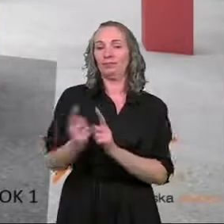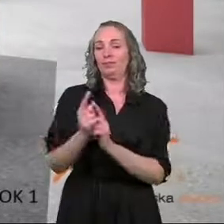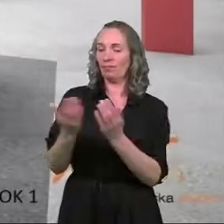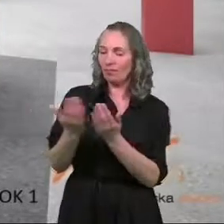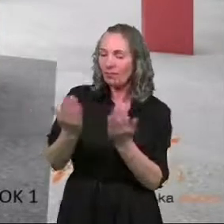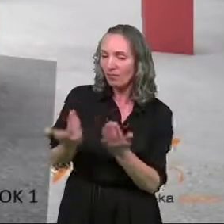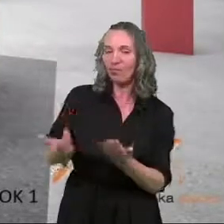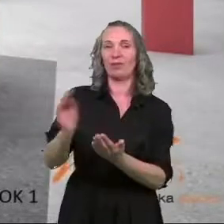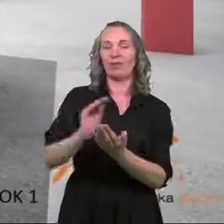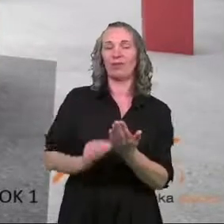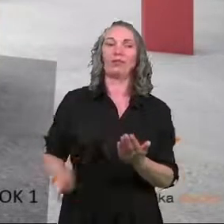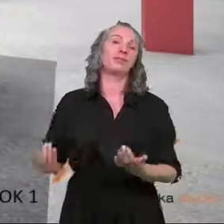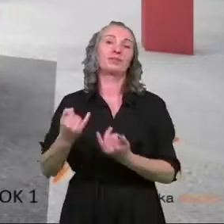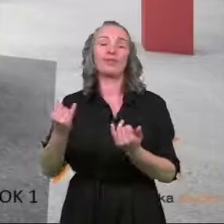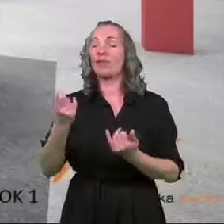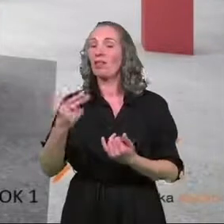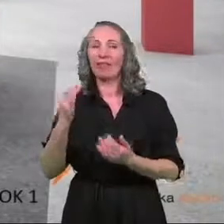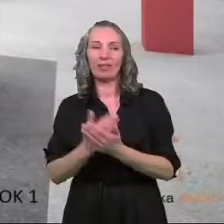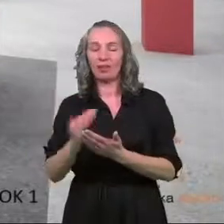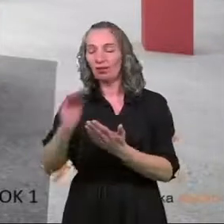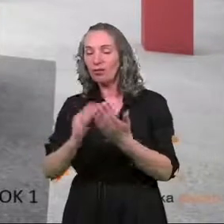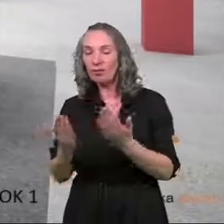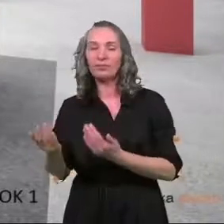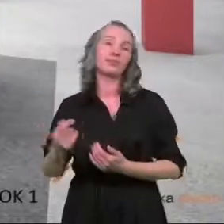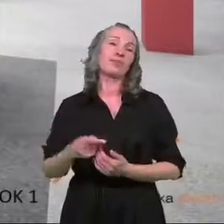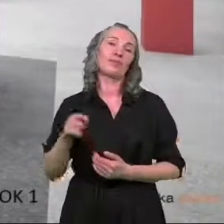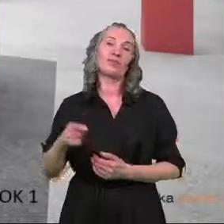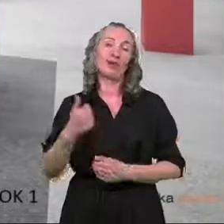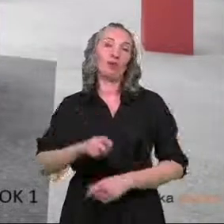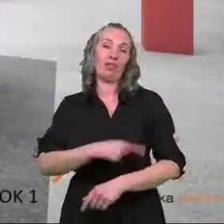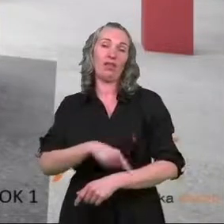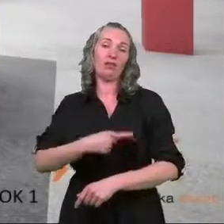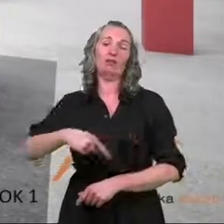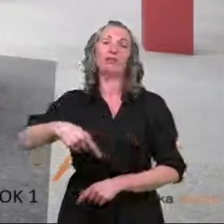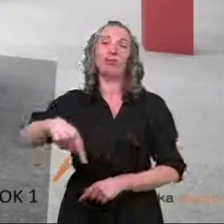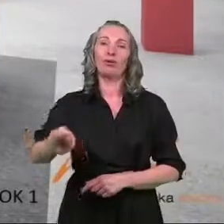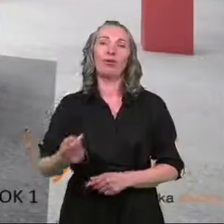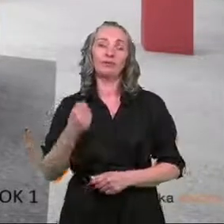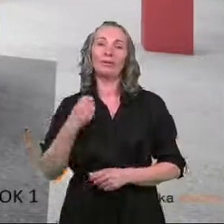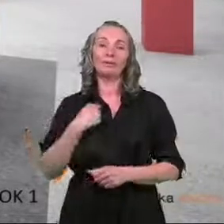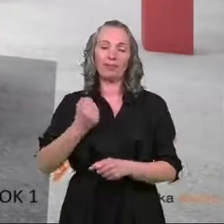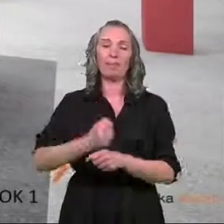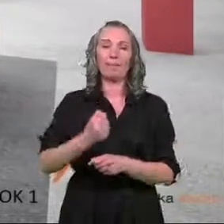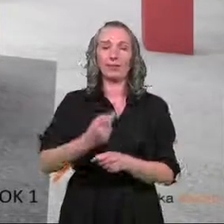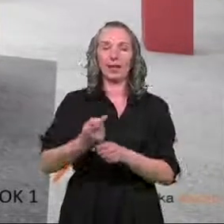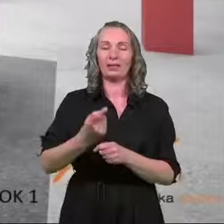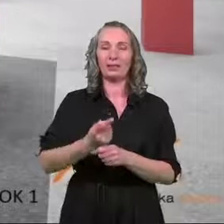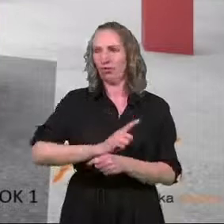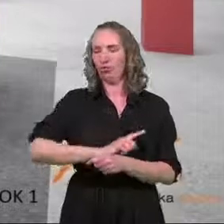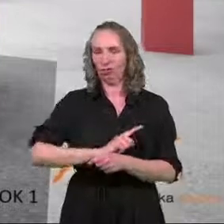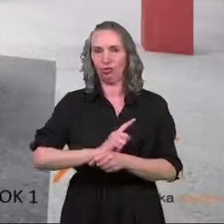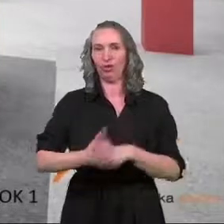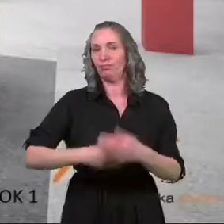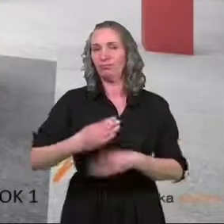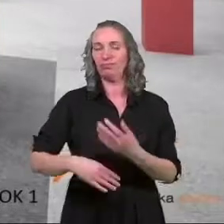literaturą i nie tylko z literaturą. Także niedługo już, bo te prace rzeczywiście przebiegają bardzo